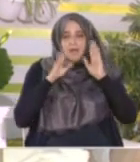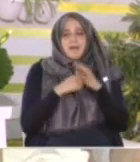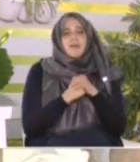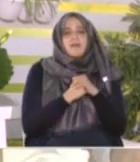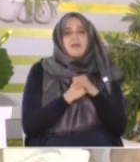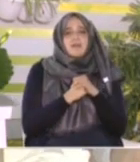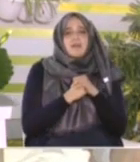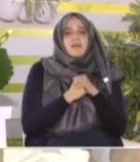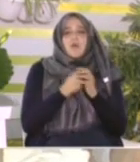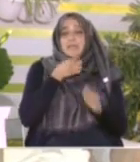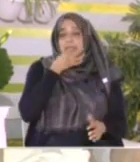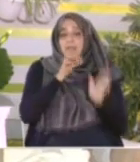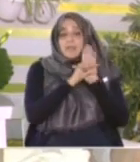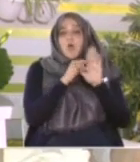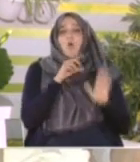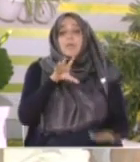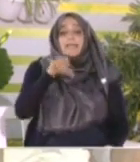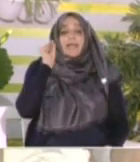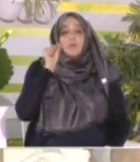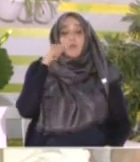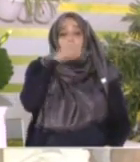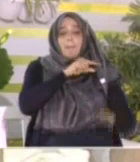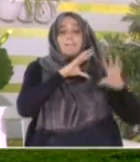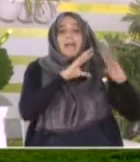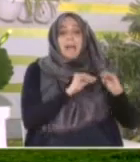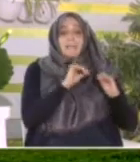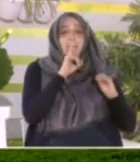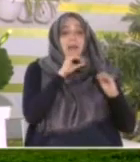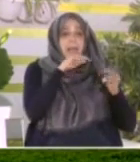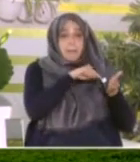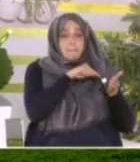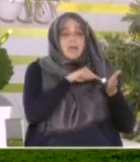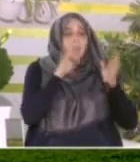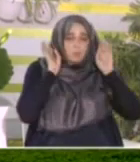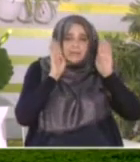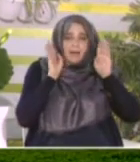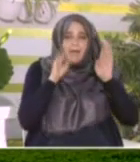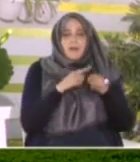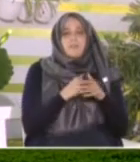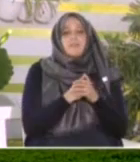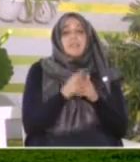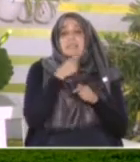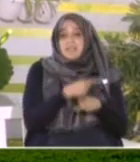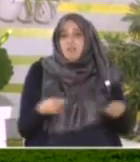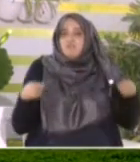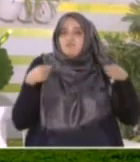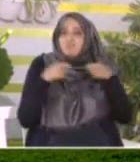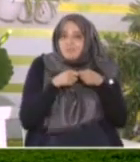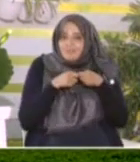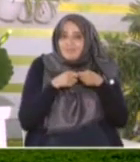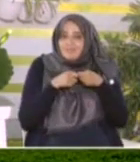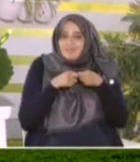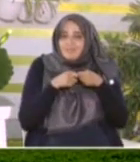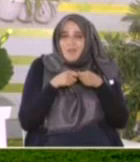واتخذوا من مقام إبراهيم مصلا هذه من الموافقات التي وافق فيها